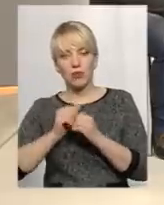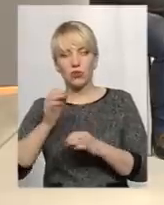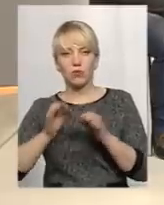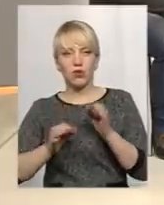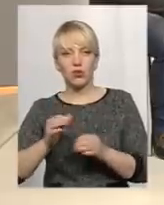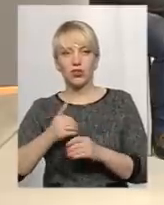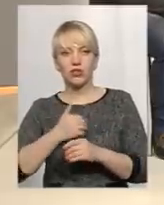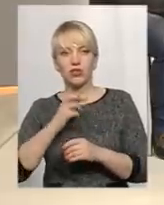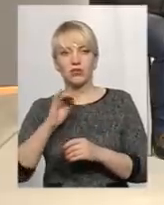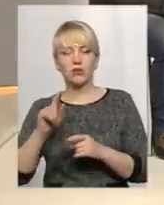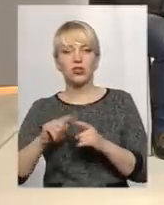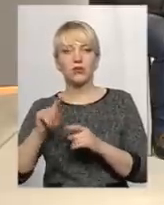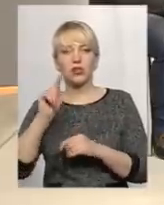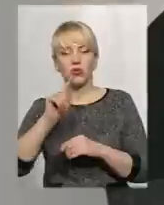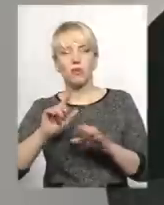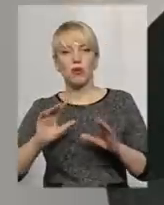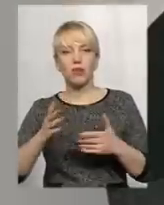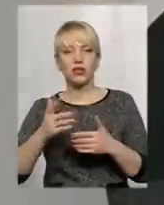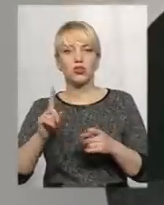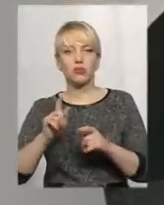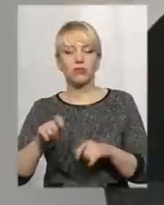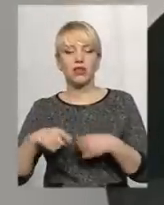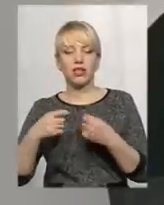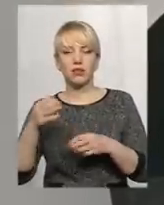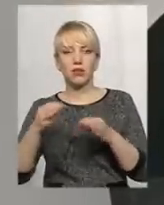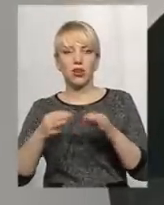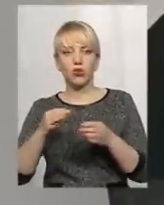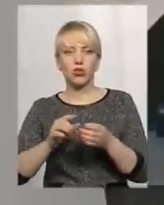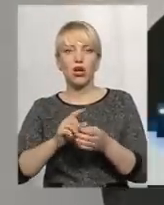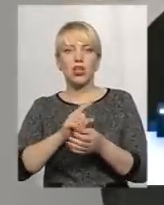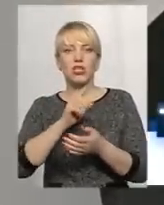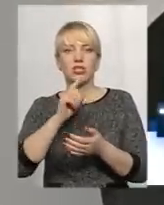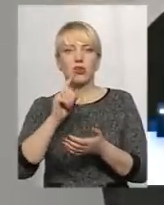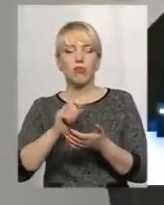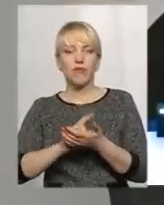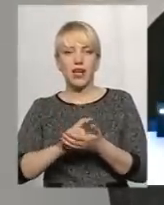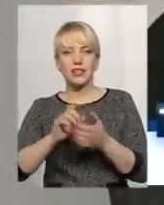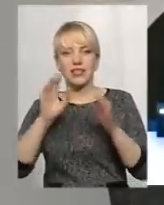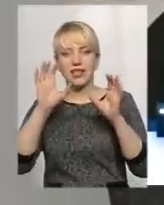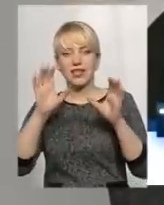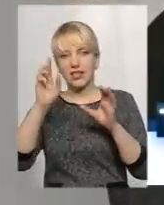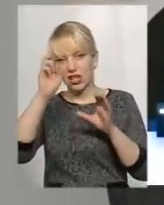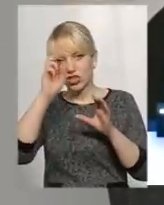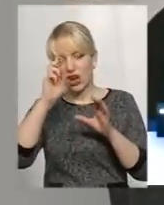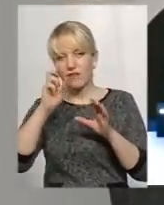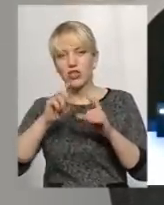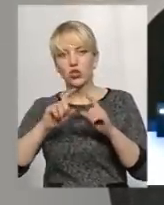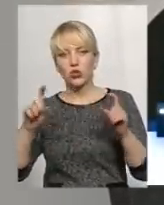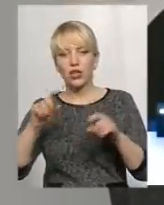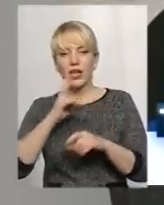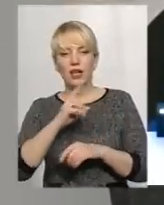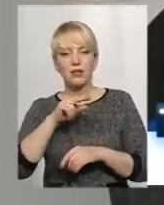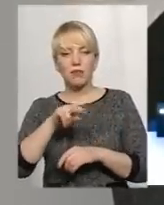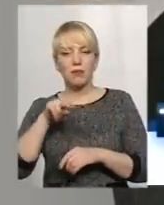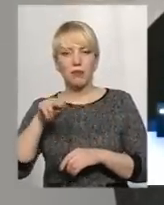якщо на той момент ми ще думали, можливо, передати природоохоронне зобов'язання державній структурі, там, наприклад, НПП, Подільські ТОВТРи. На сьогоднішній